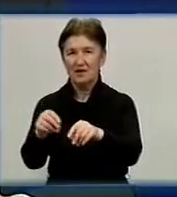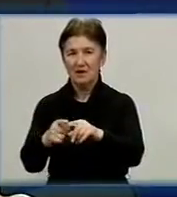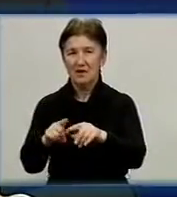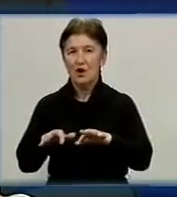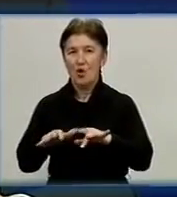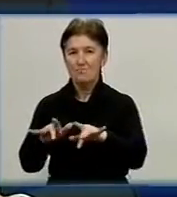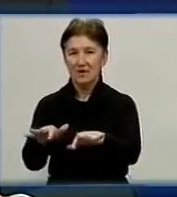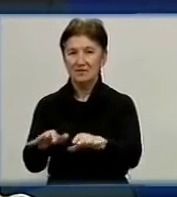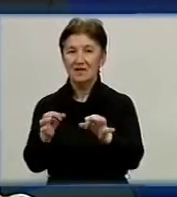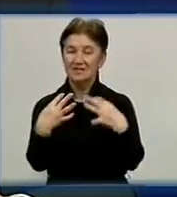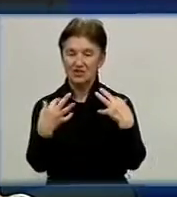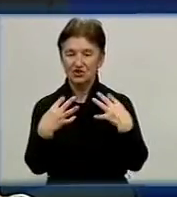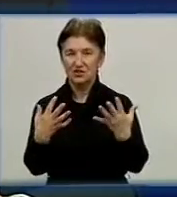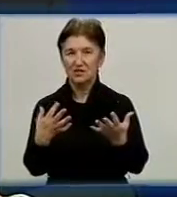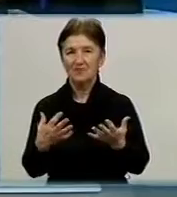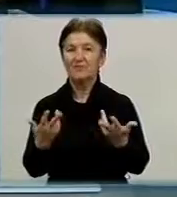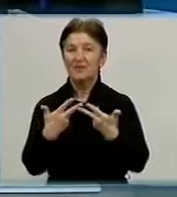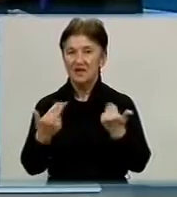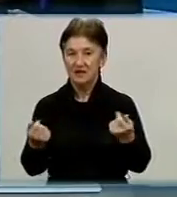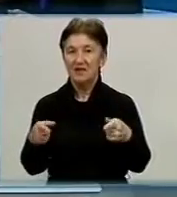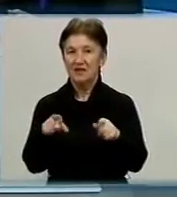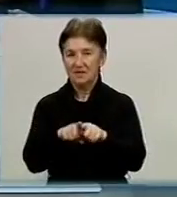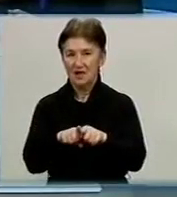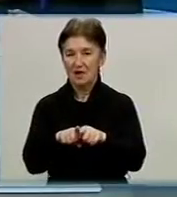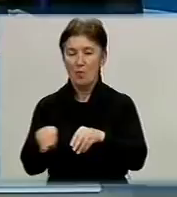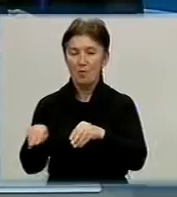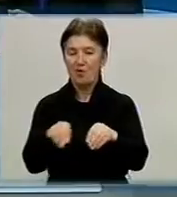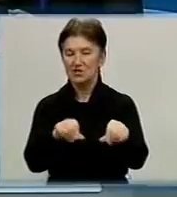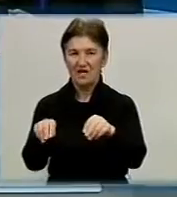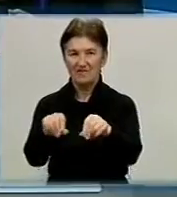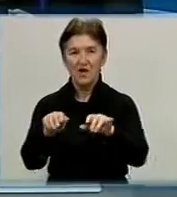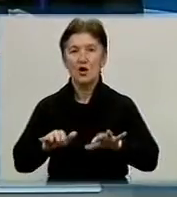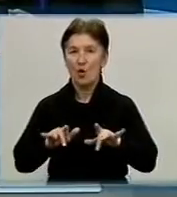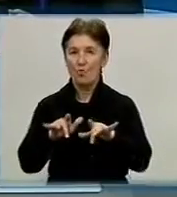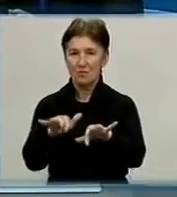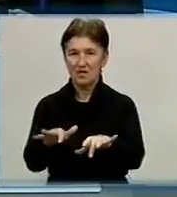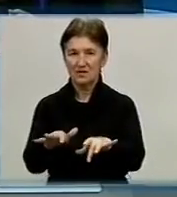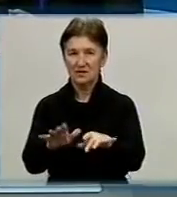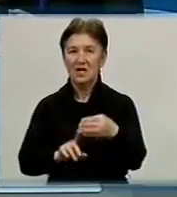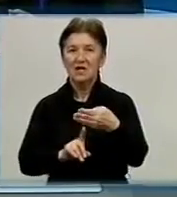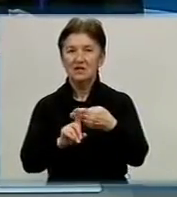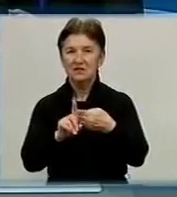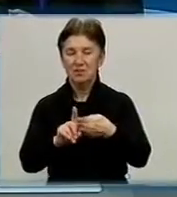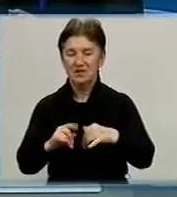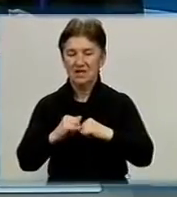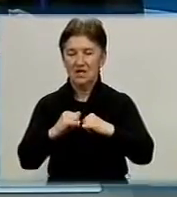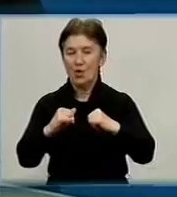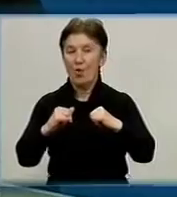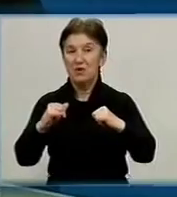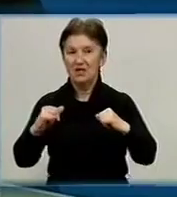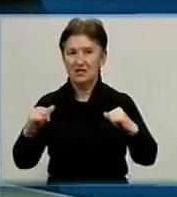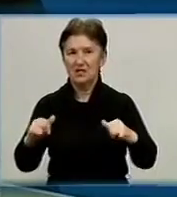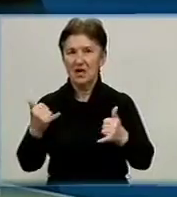Так, аграрна компанія набирає обертів на Кіровоградщині.